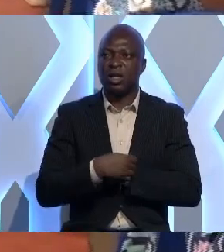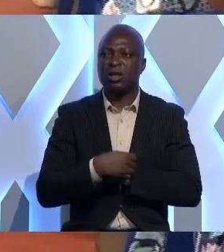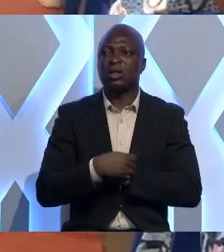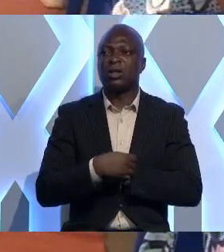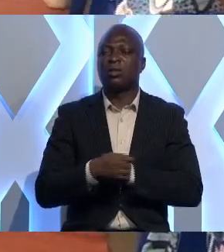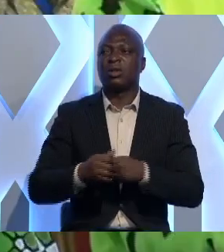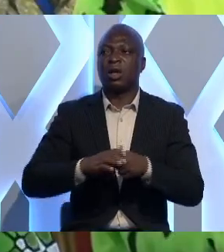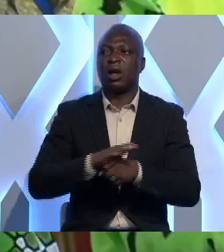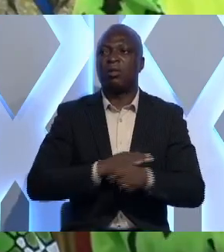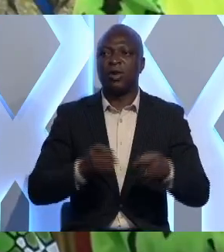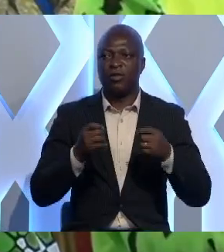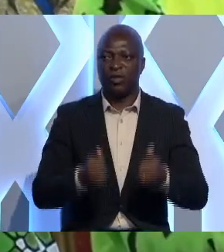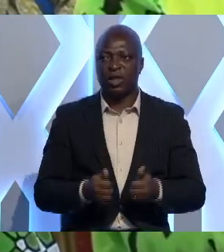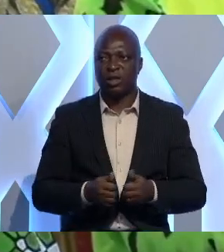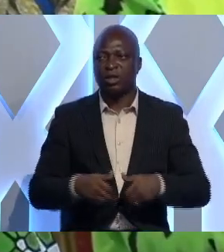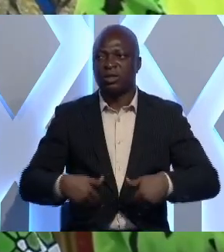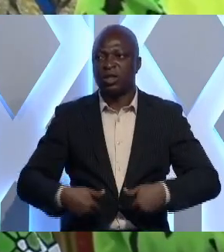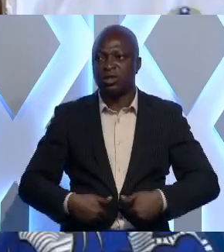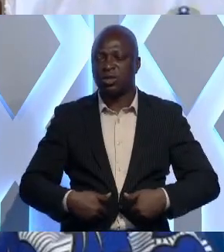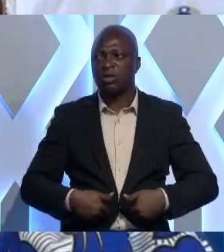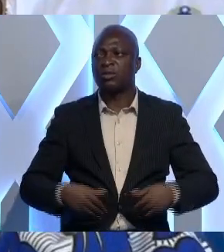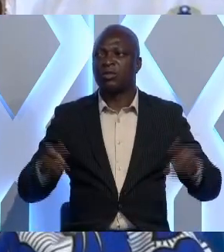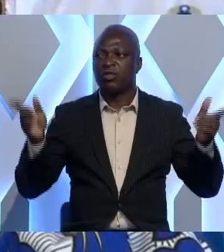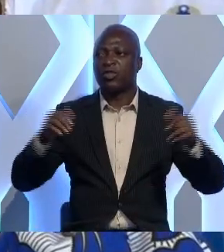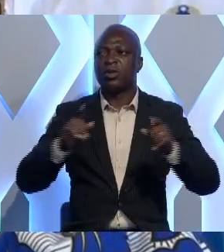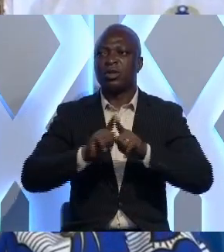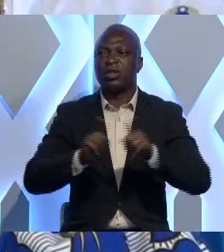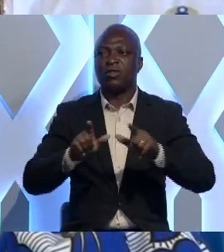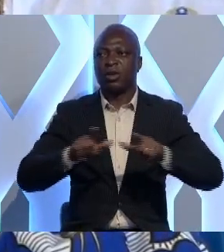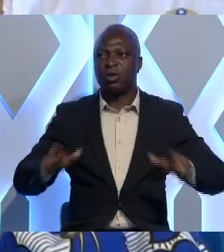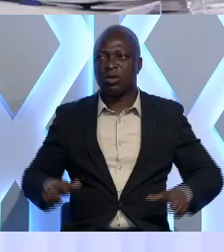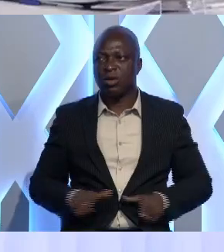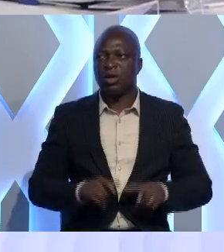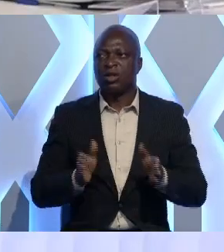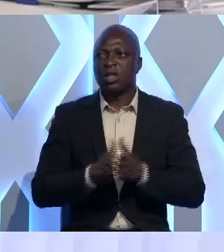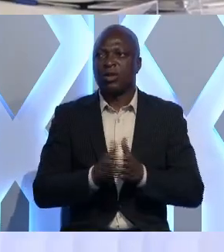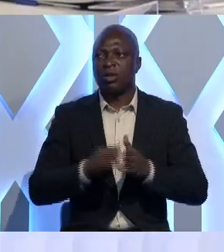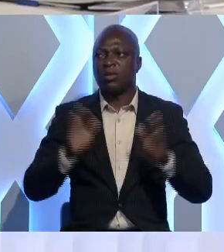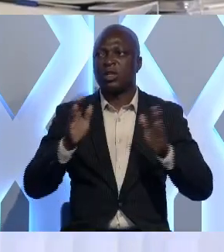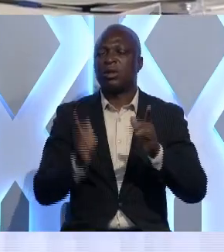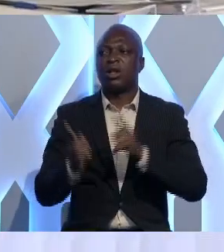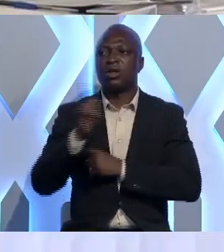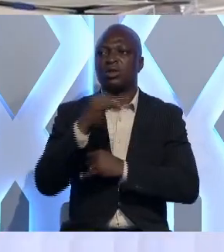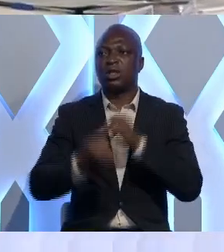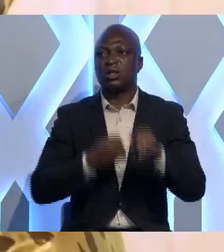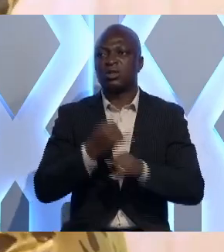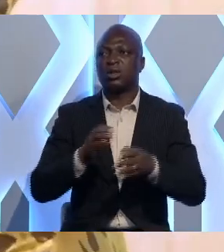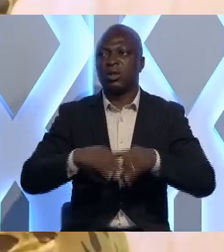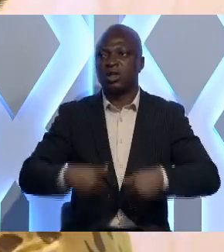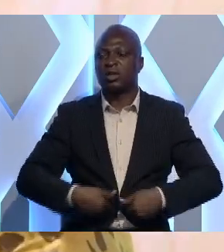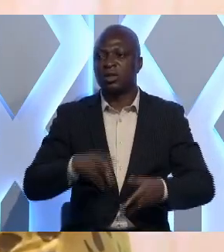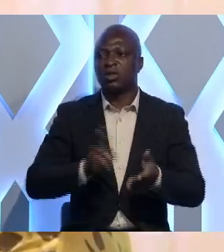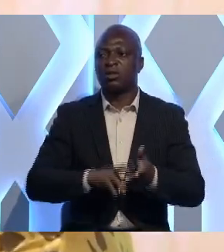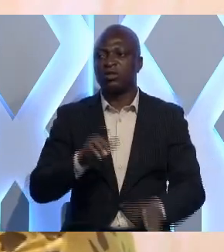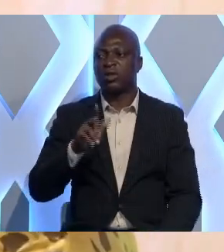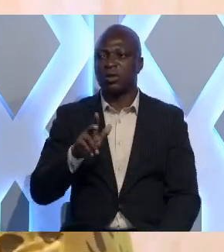remplit rapidement. Ces jeunes proviennent de divers horizons et se réunissent pour célébrer la journée internationale de la jeunesse 2023